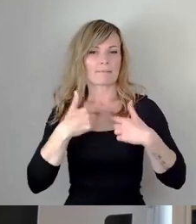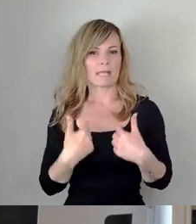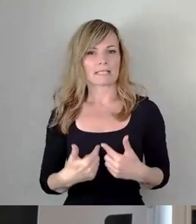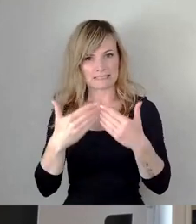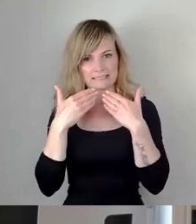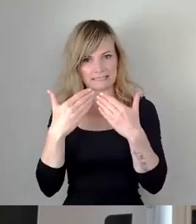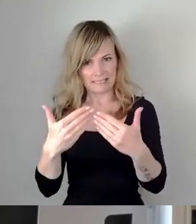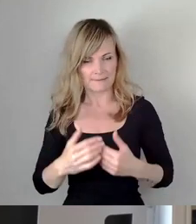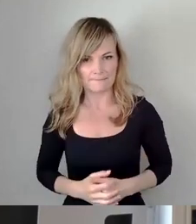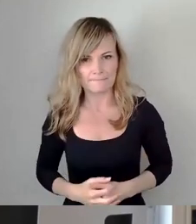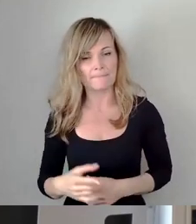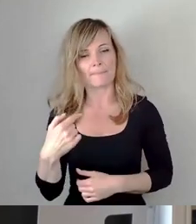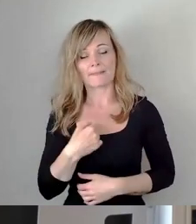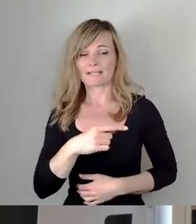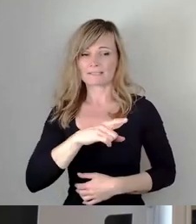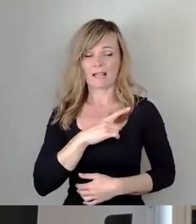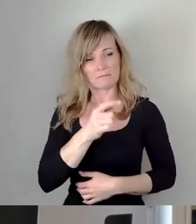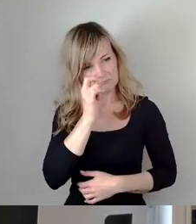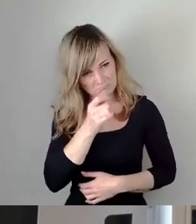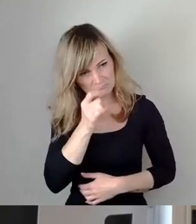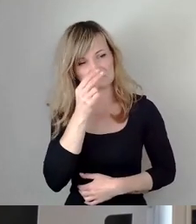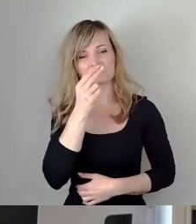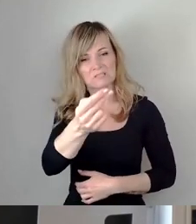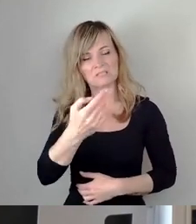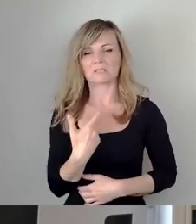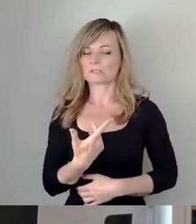Ich bewundere Ihre Ausdauer und Ihre Geduld.